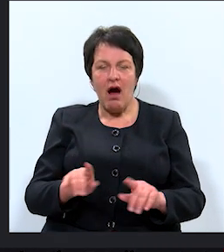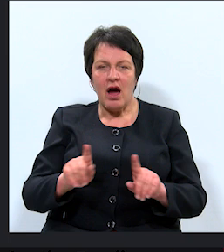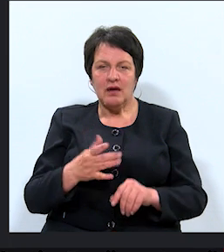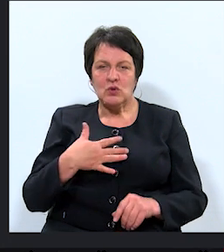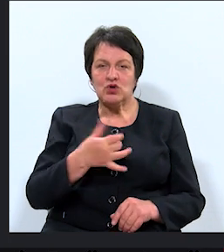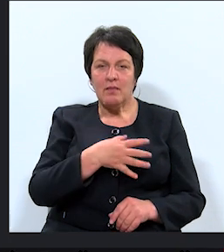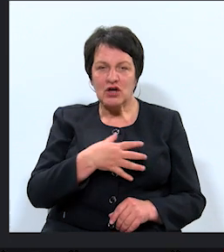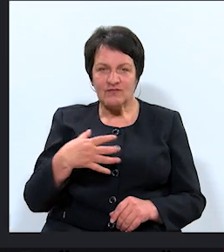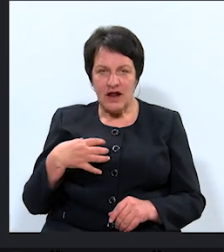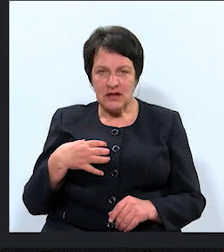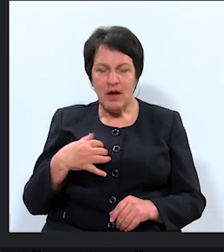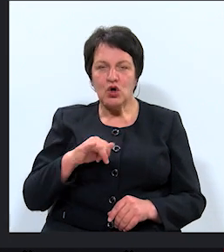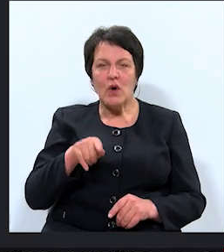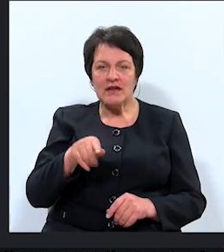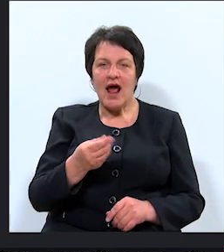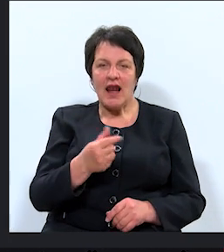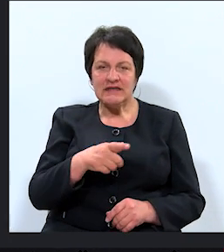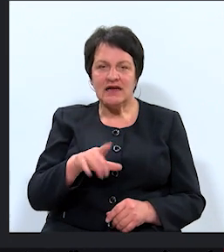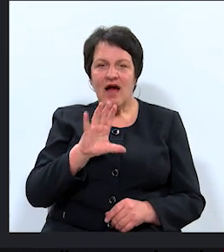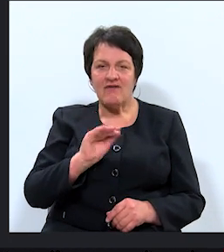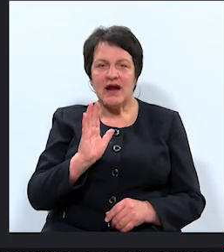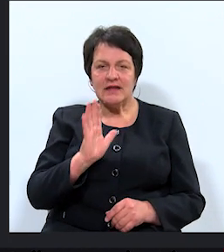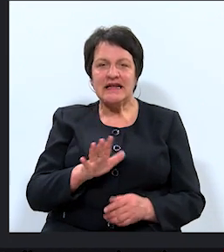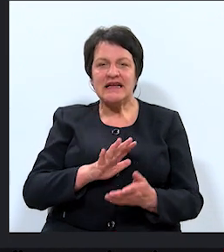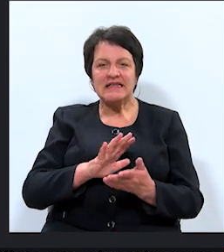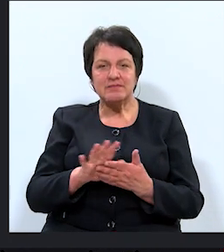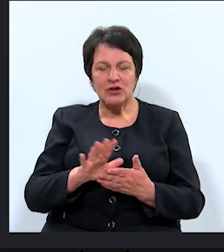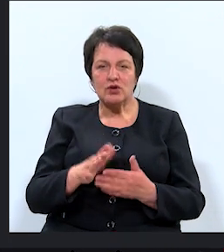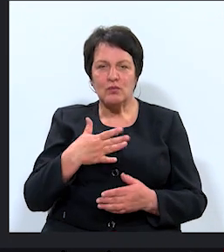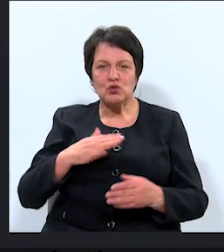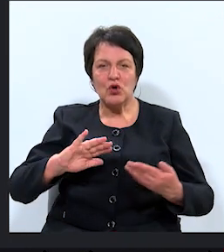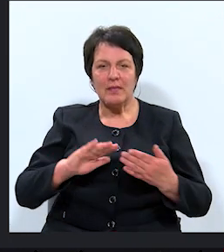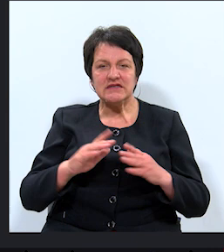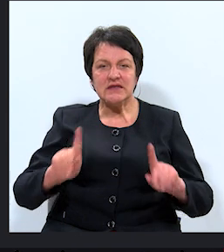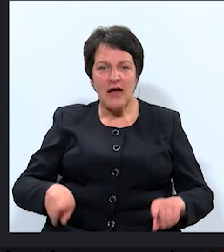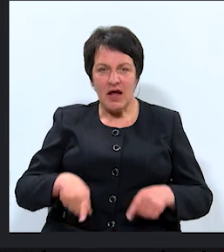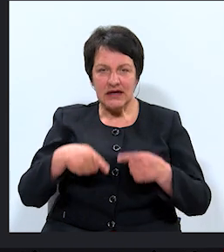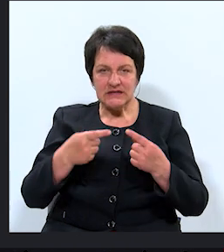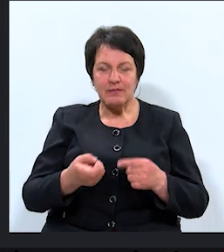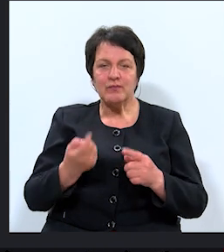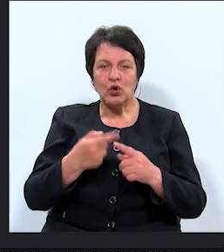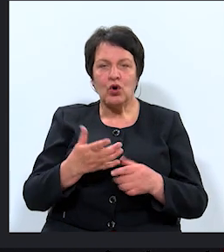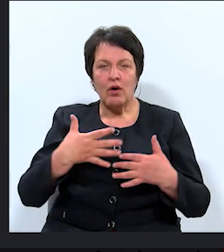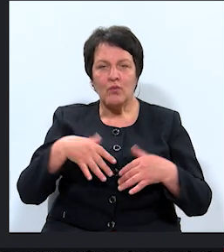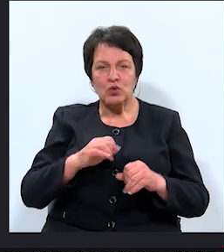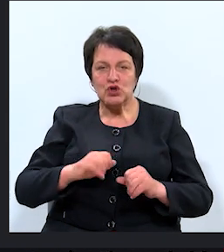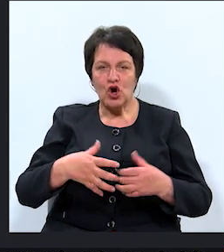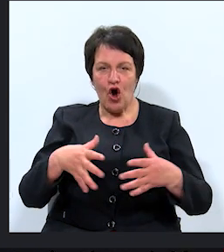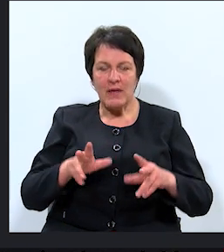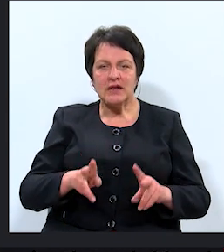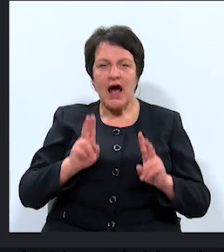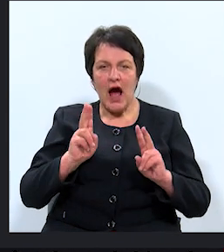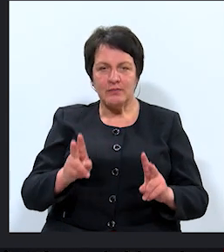pašvaldībā, jo tie līdzikļi varētu būt izmantoti mūsu pilsētas attīstībā un mūsu komandā apsolā